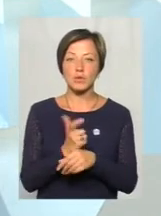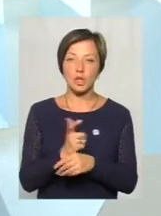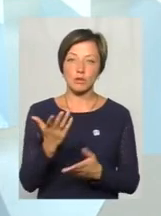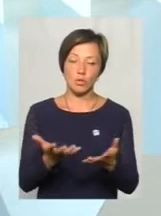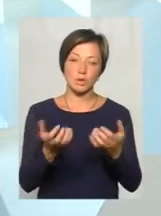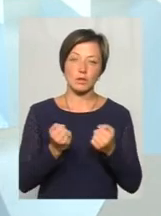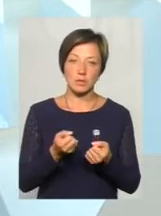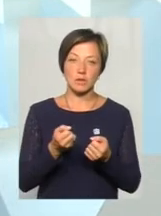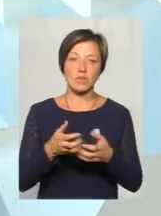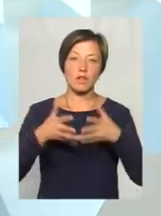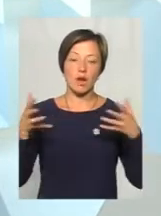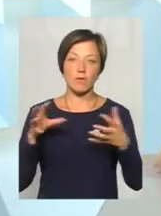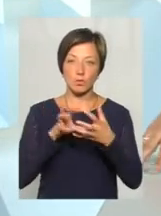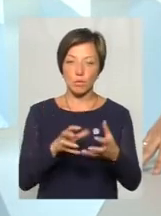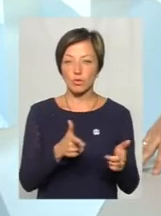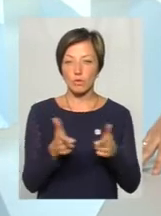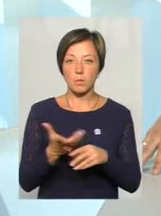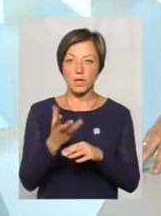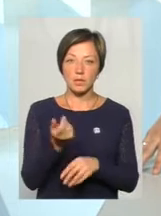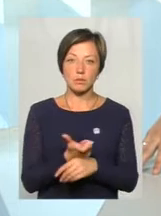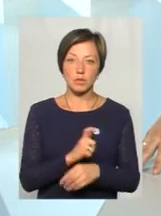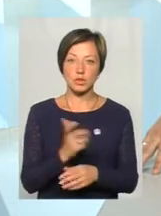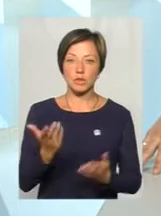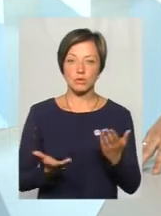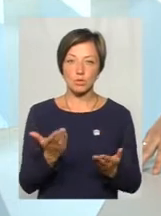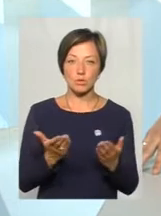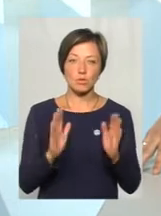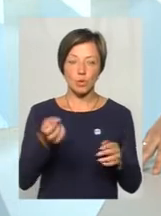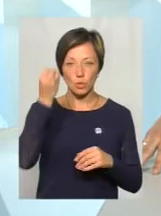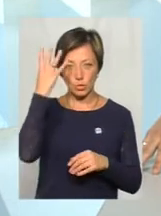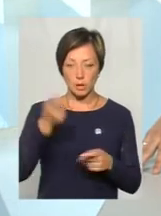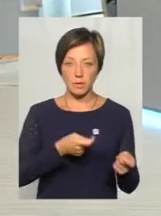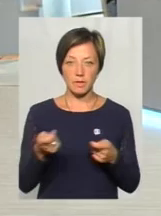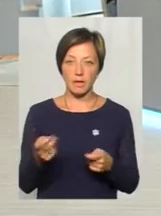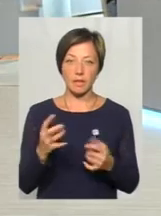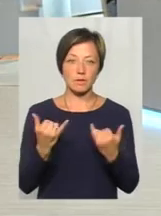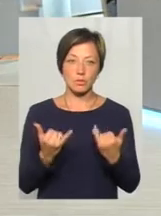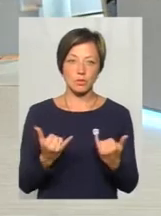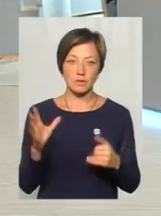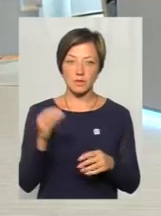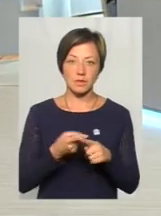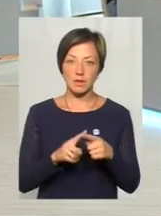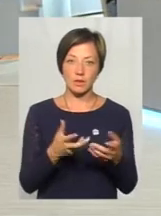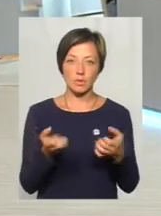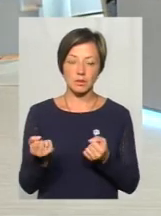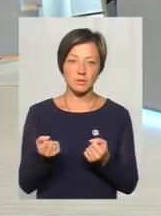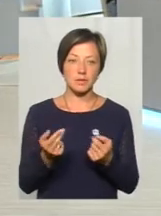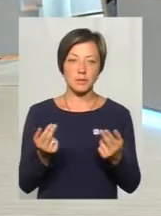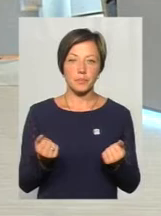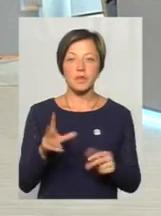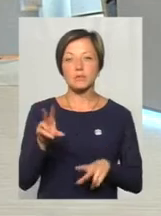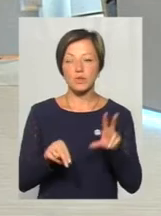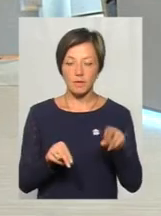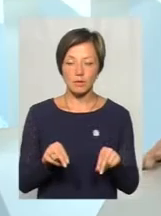якщо ми будемо їхати в великому автобусі. Ми готові платити більше, якщо буде культура перевезення. Але на сьогодні вони цього всього не отримали за п'ять років. Ми